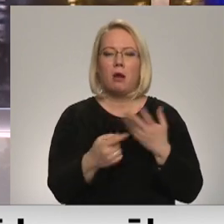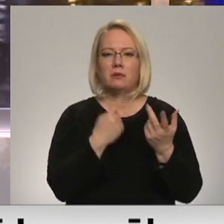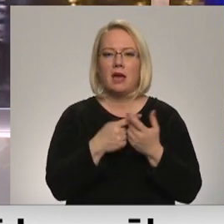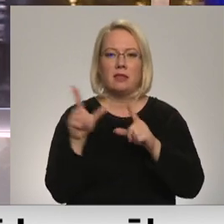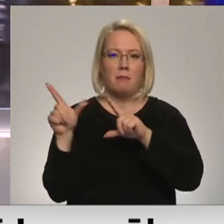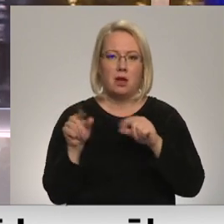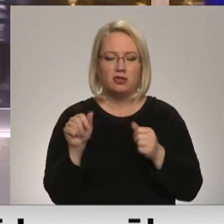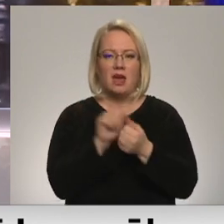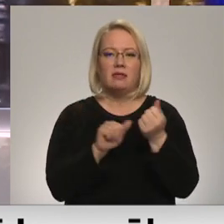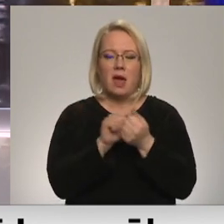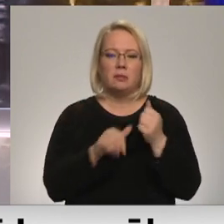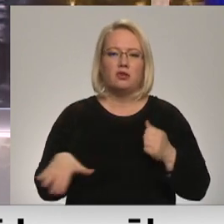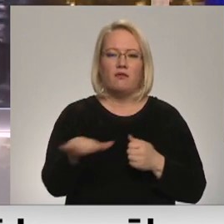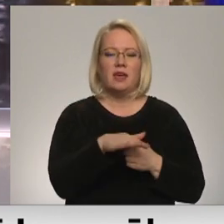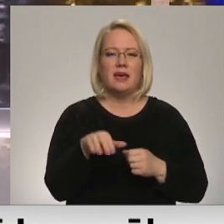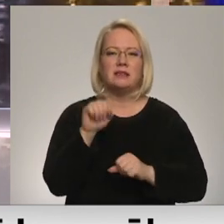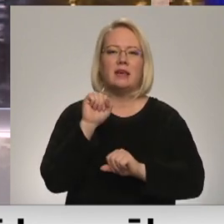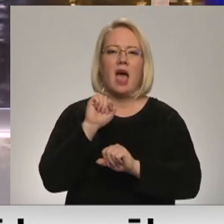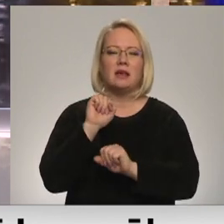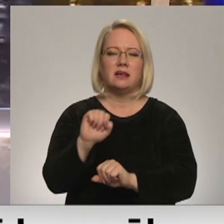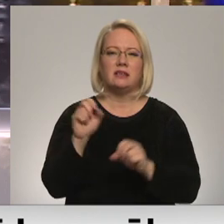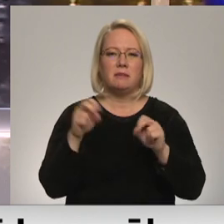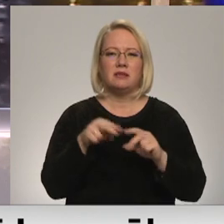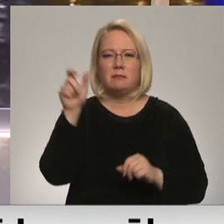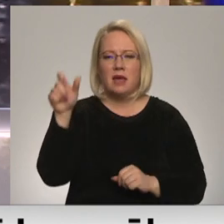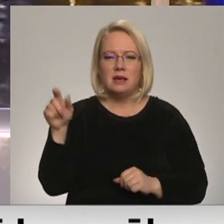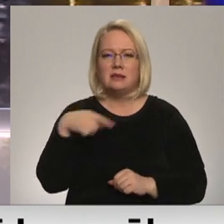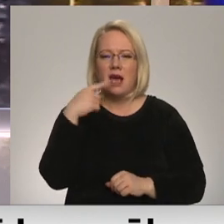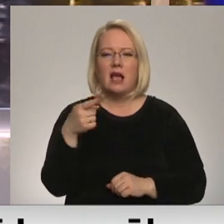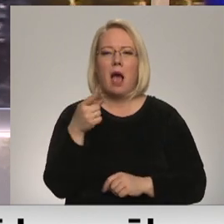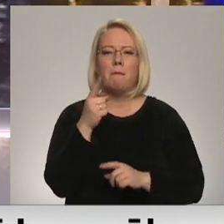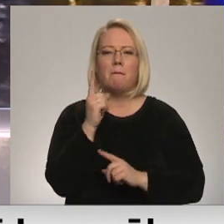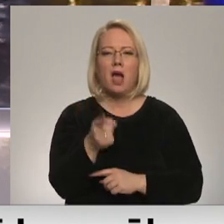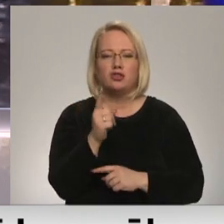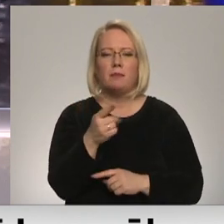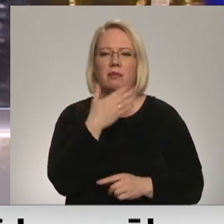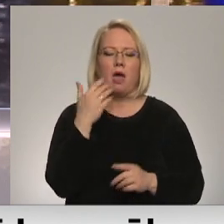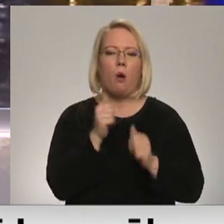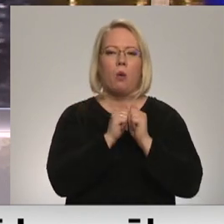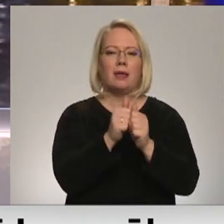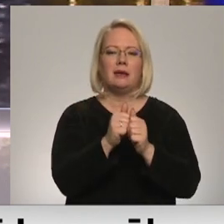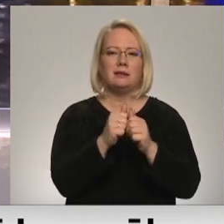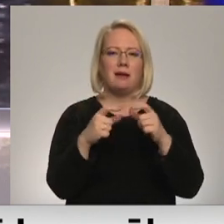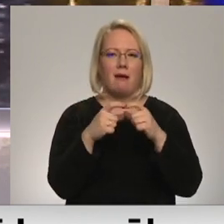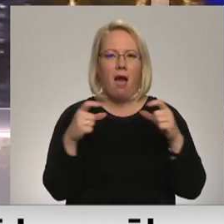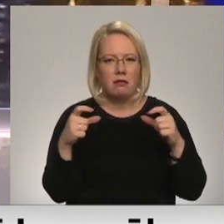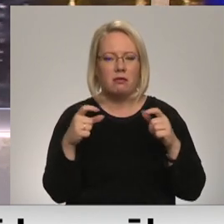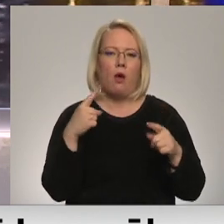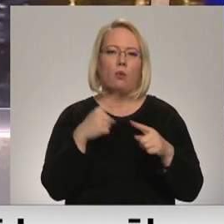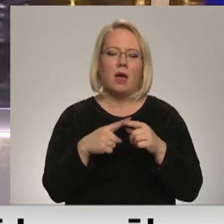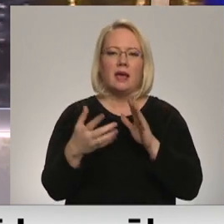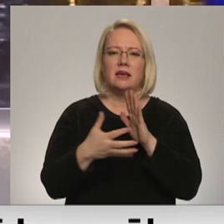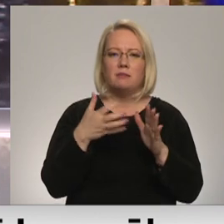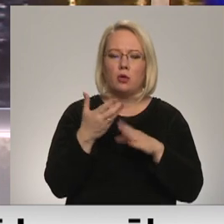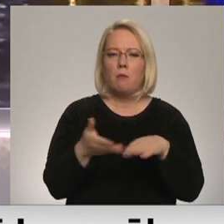Dabas un vides aizsardzības speciālisti viss biežāk konstatēja, makšķiriniekiem nav līdzi kartes, kā arī vienlaikus tiek izmantot